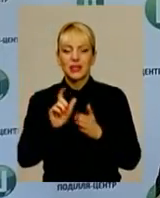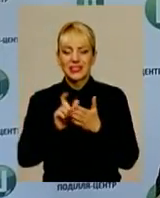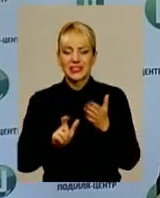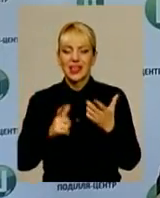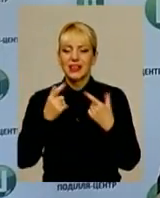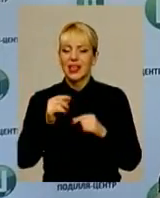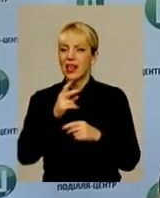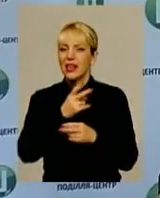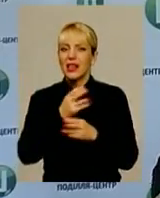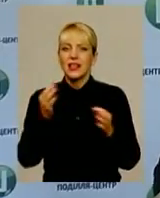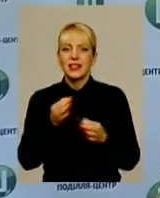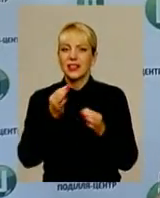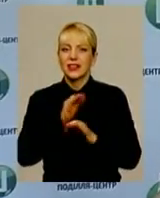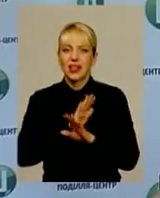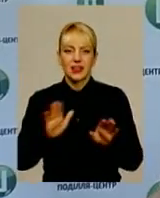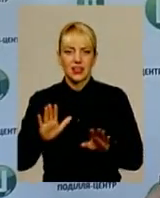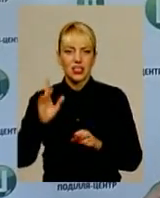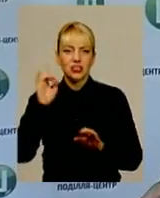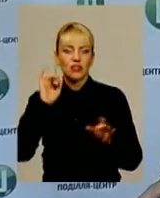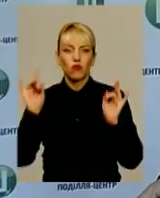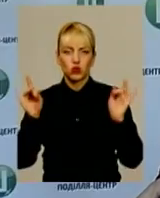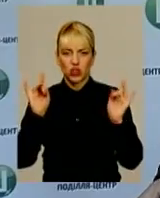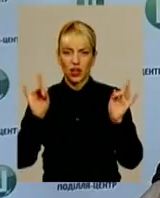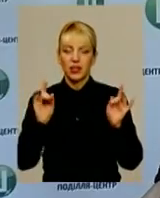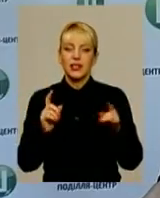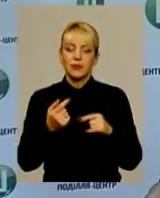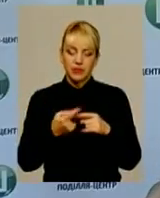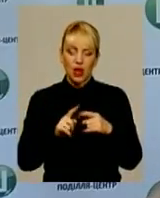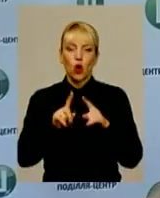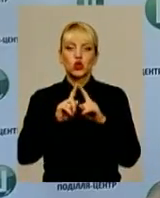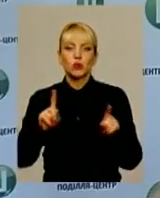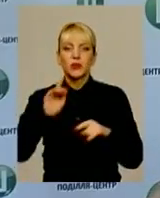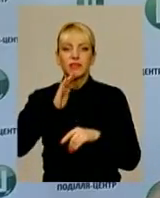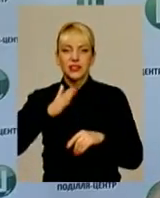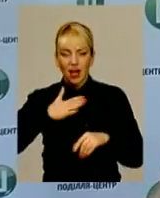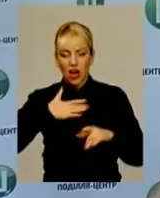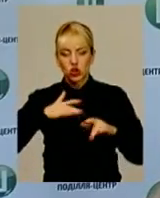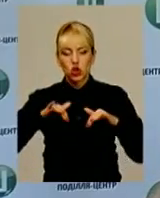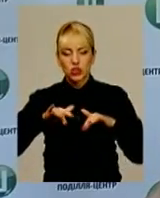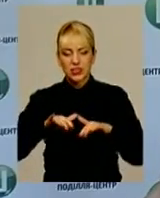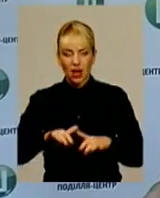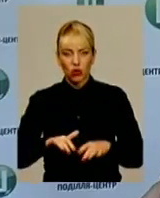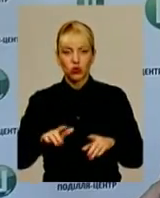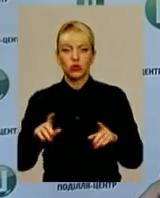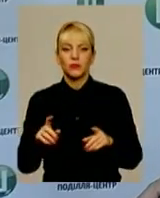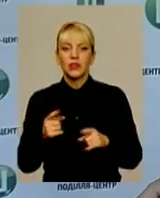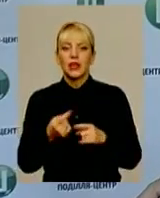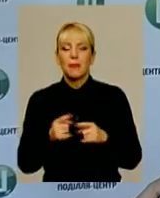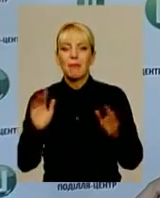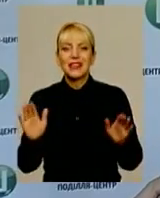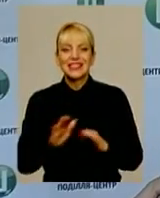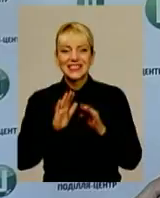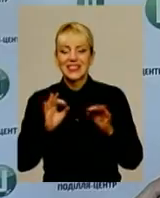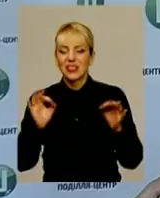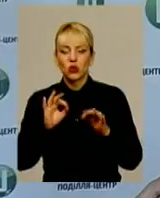особливість нашого заходу і його така ізюминка, його родзинка, що пісні не